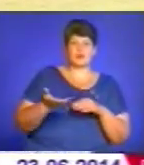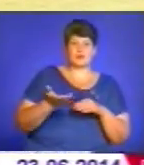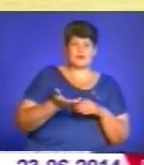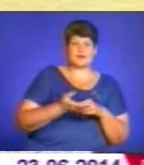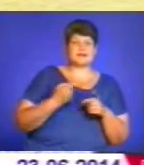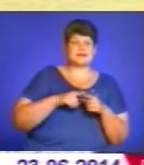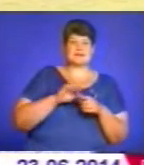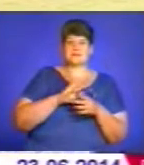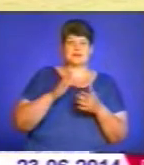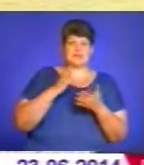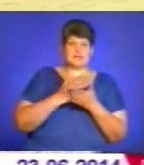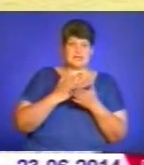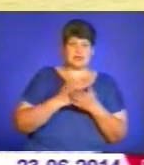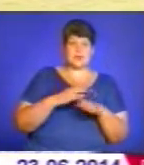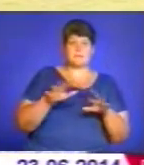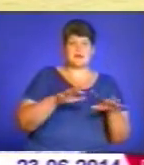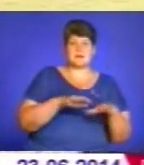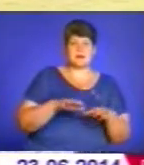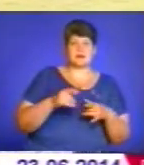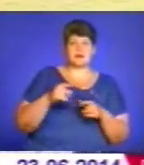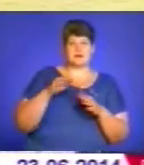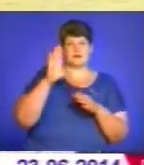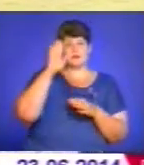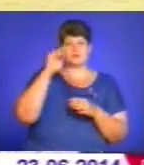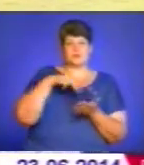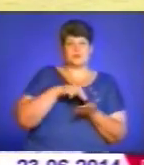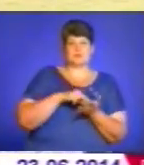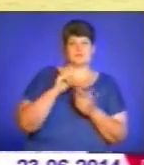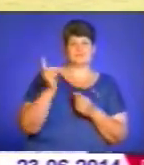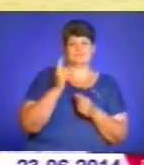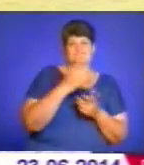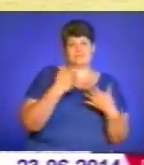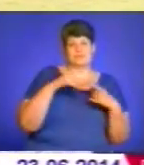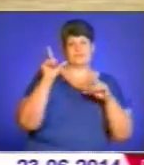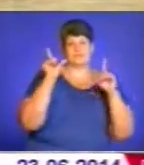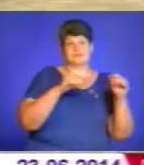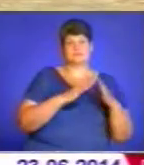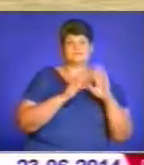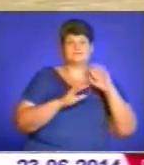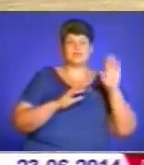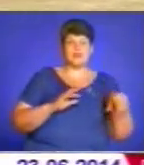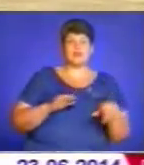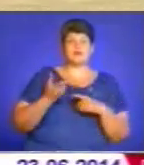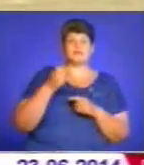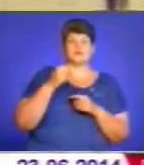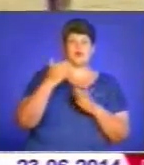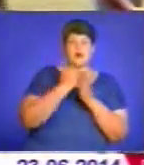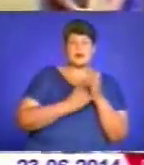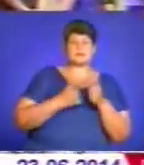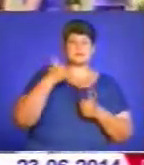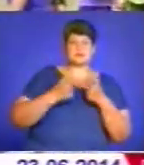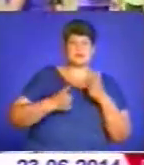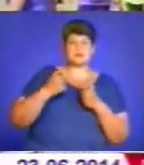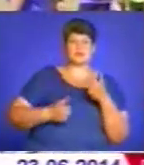– не є акти вандалізму. Хлопці постояли, покрутилися, поїхали додому. У програмі «Спартакіади» турнір з